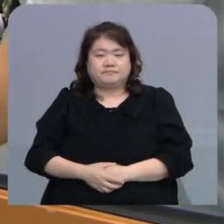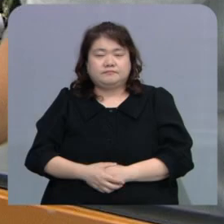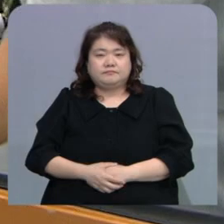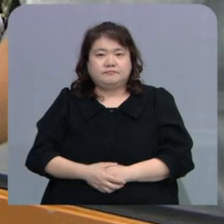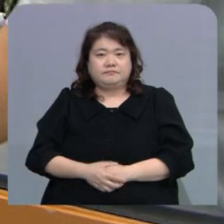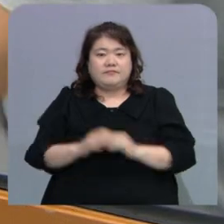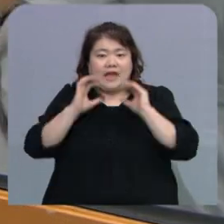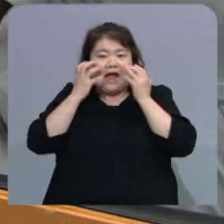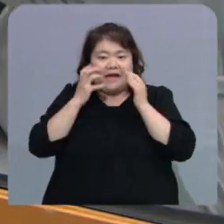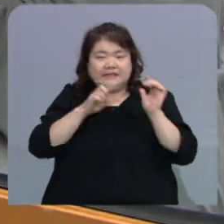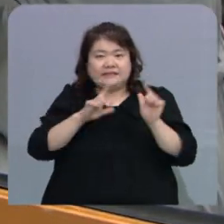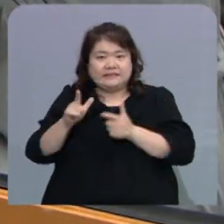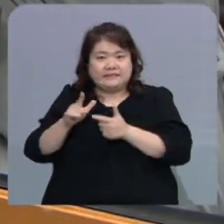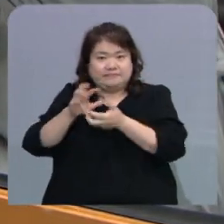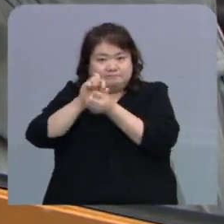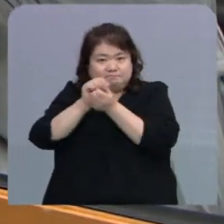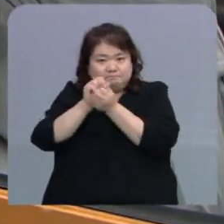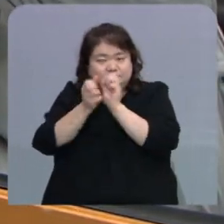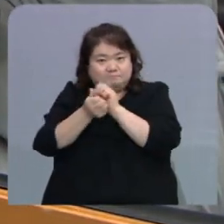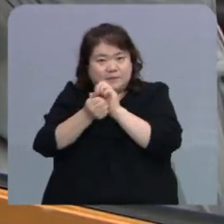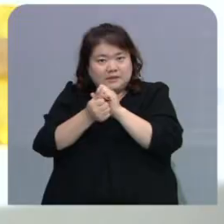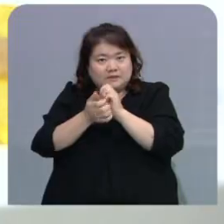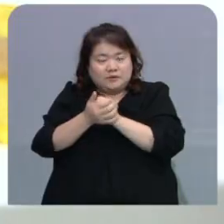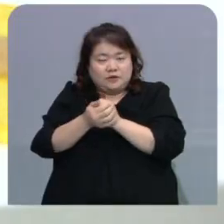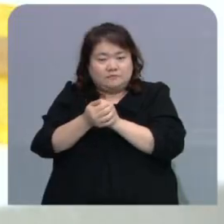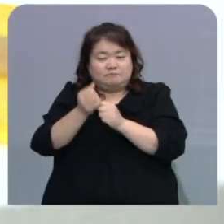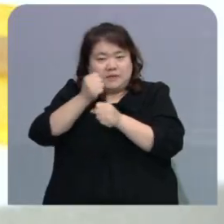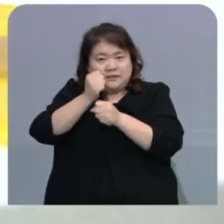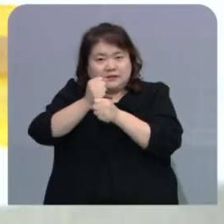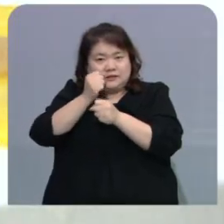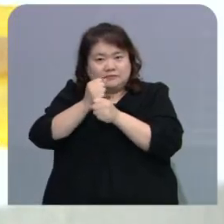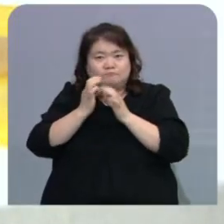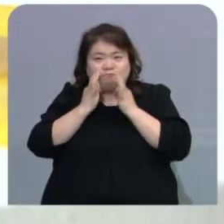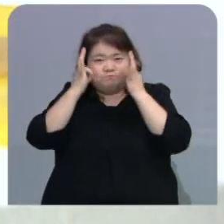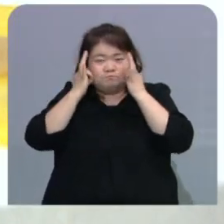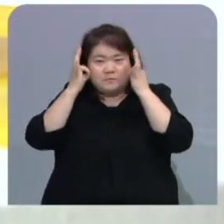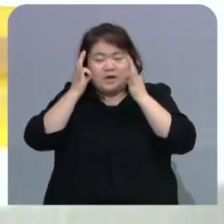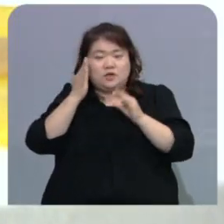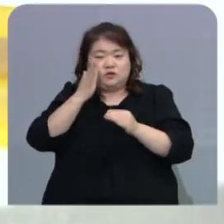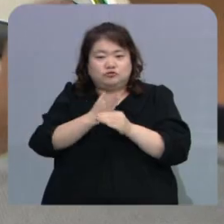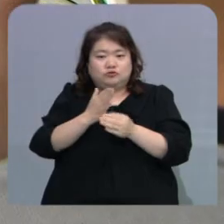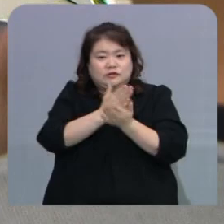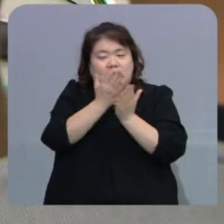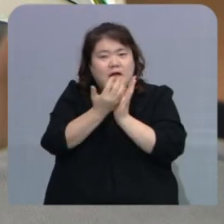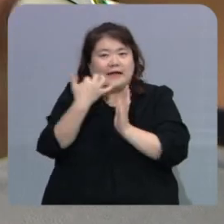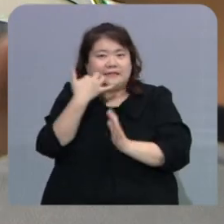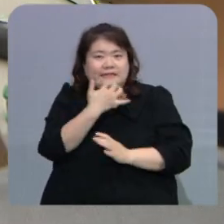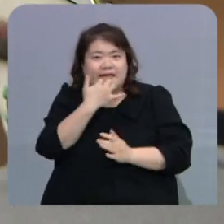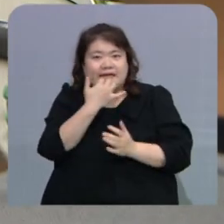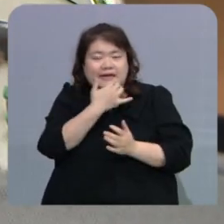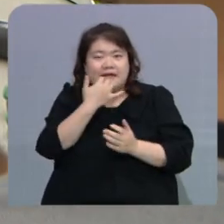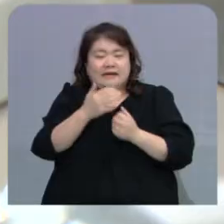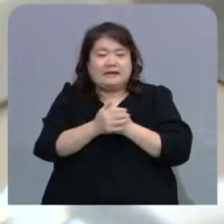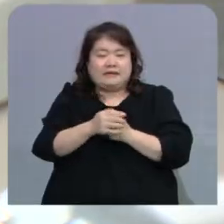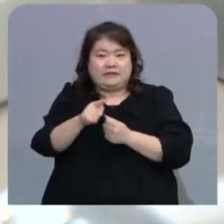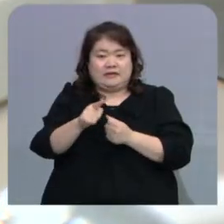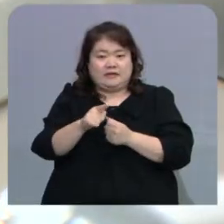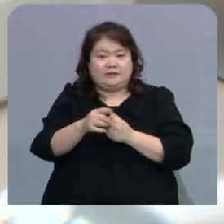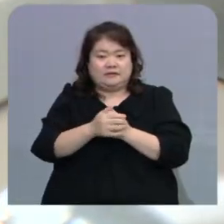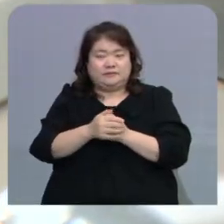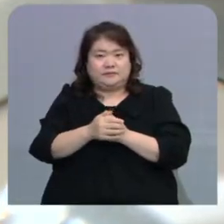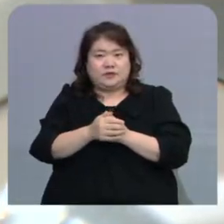아이들이 점토를 만지며 나만의 작품 만들기에 여념이 없습니다. 다양한 색깔의 이 놀이용 점토는